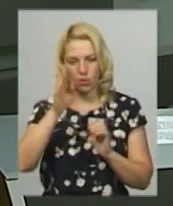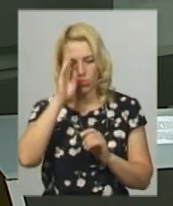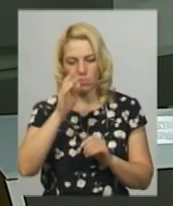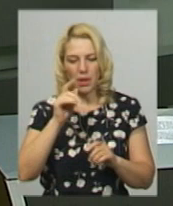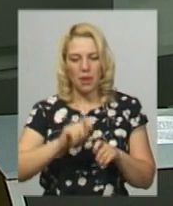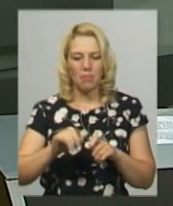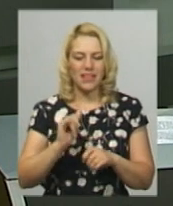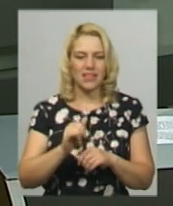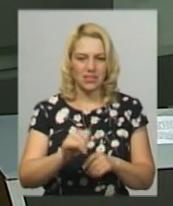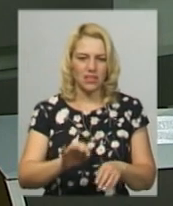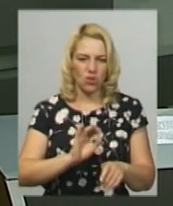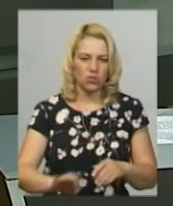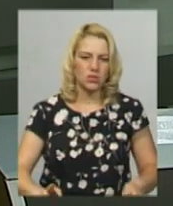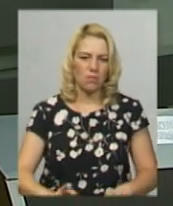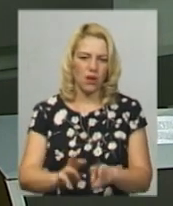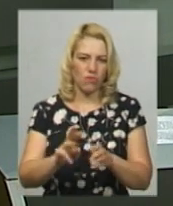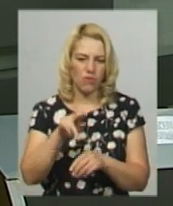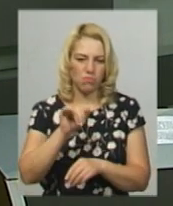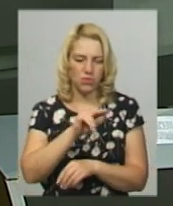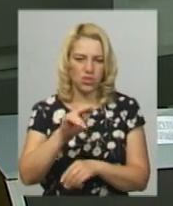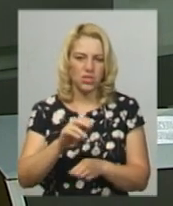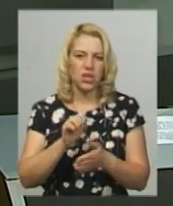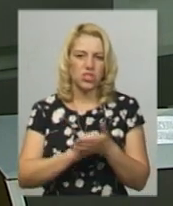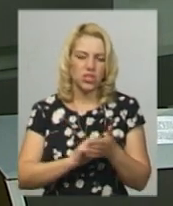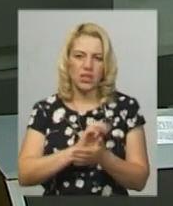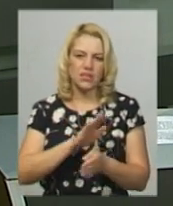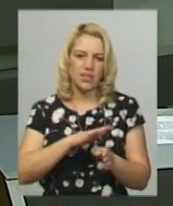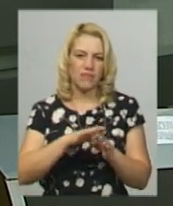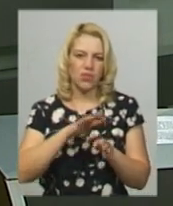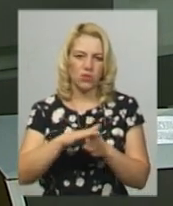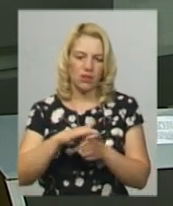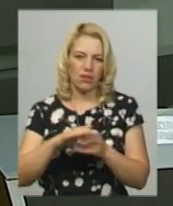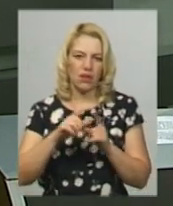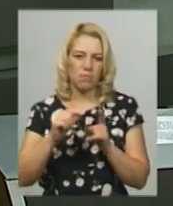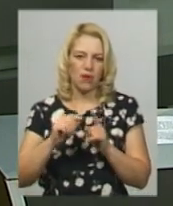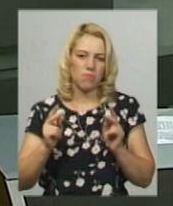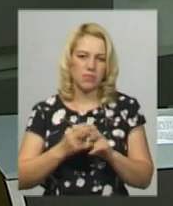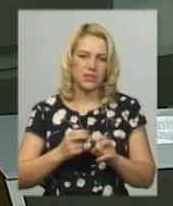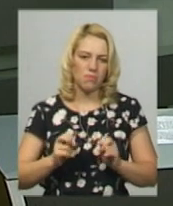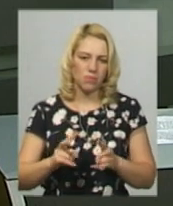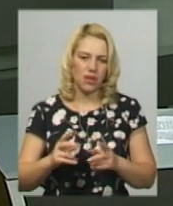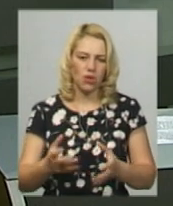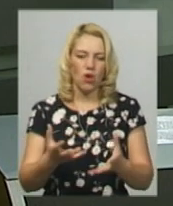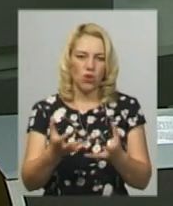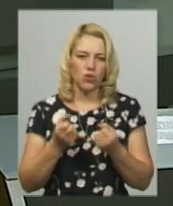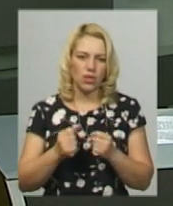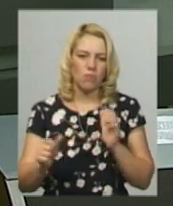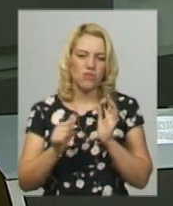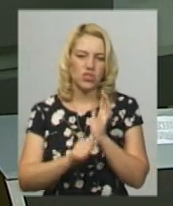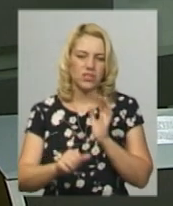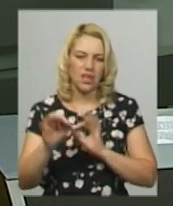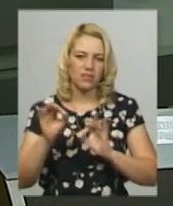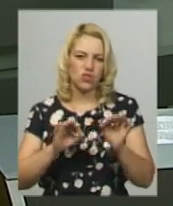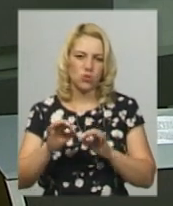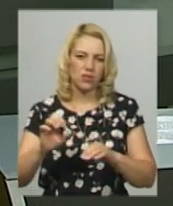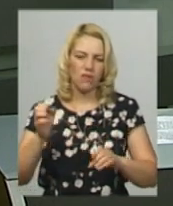бензином розпалював пічку. Через недотримання правил безпеки отримав 60% опіків тіла, розповідає завідуючий